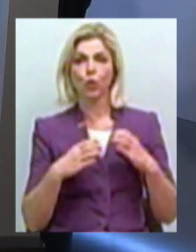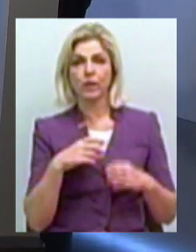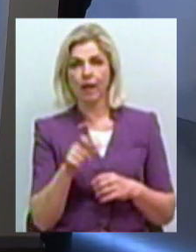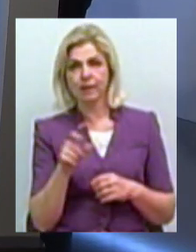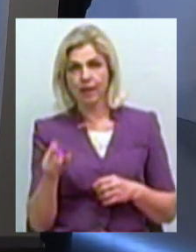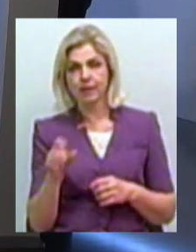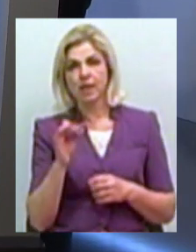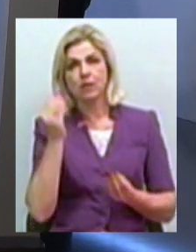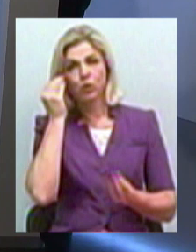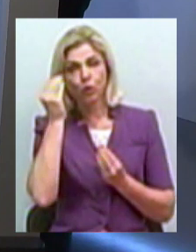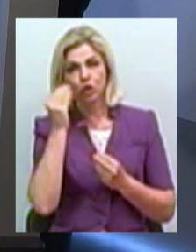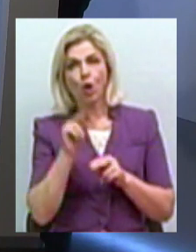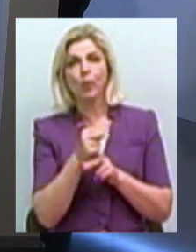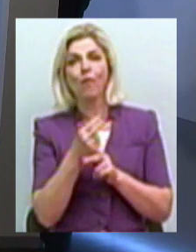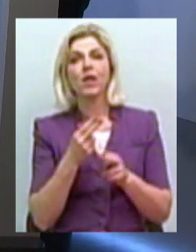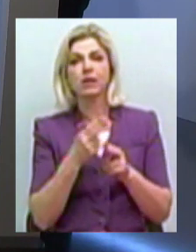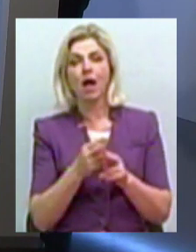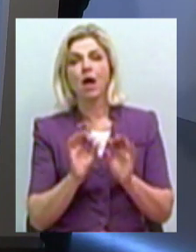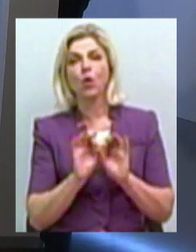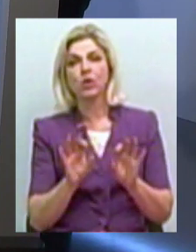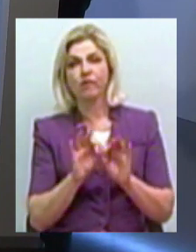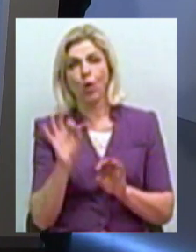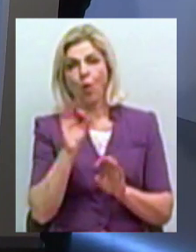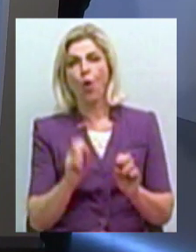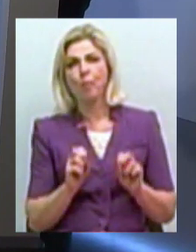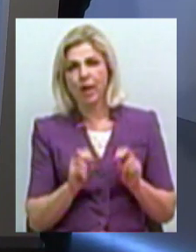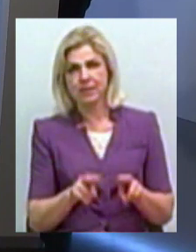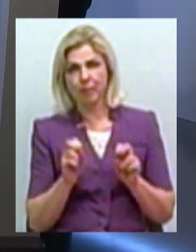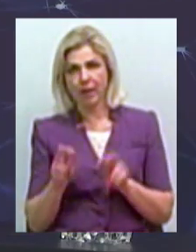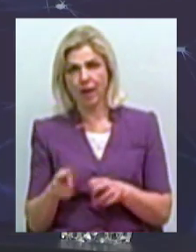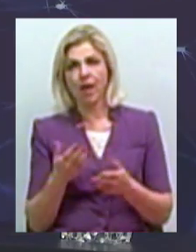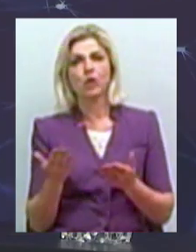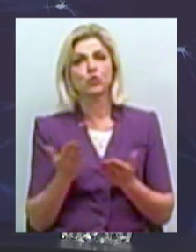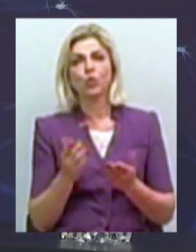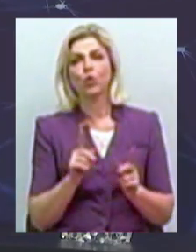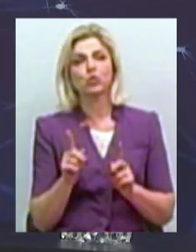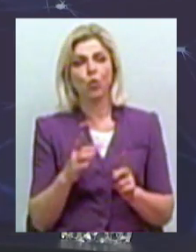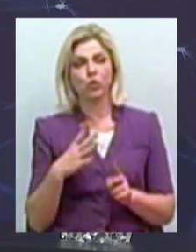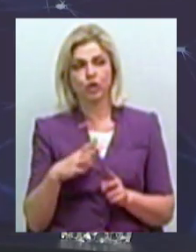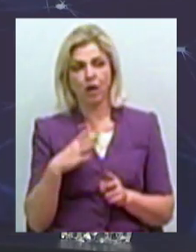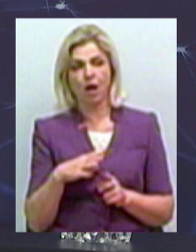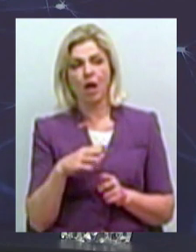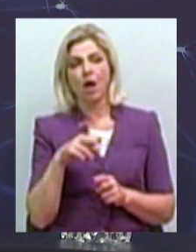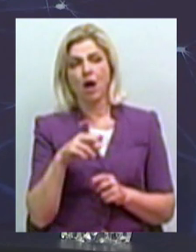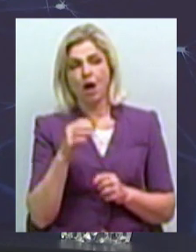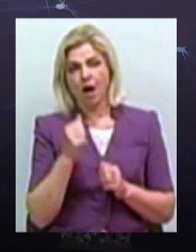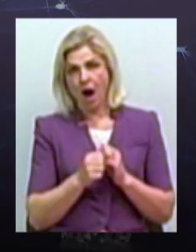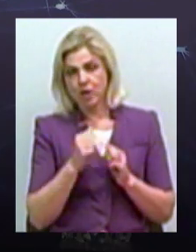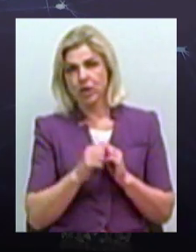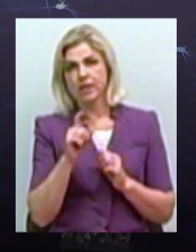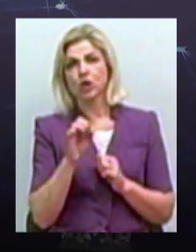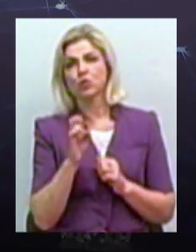з точки зору профілактики, розповідаємо про небезпеки, які очікують, як посезонні, так і